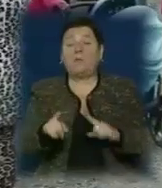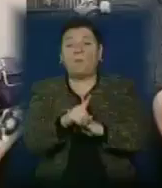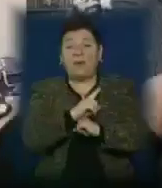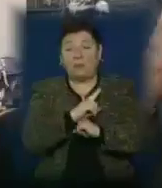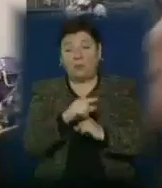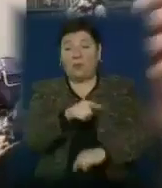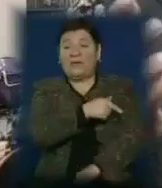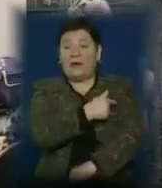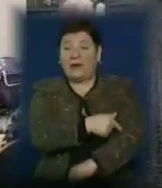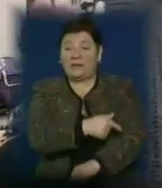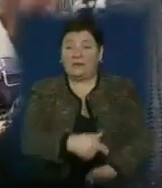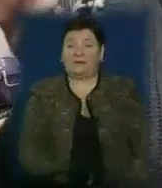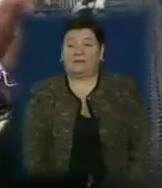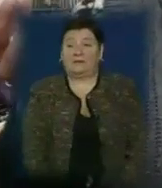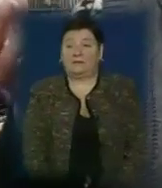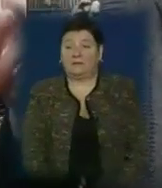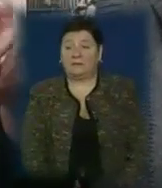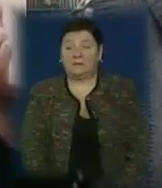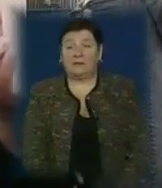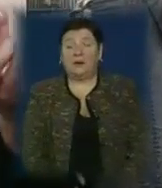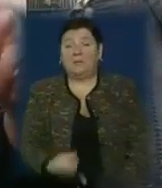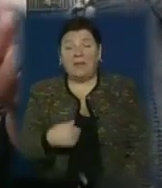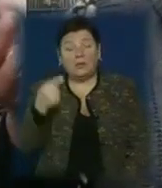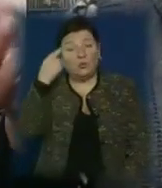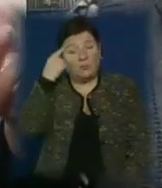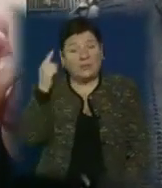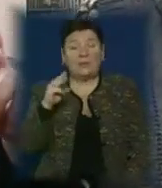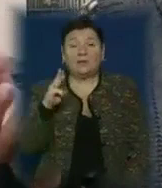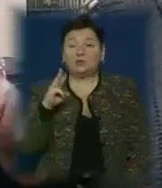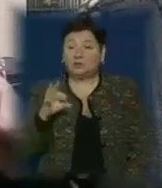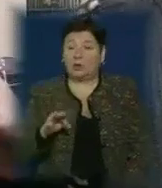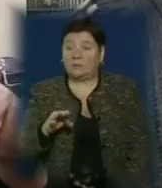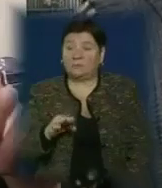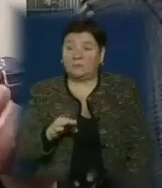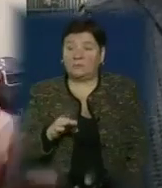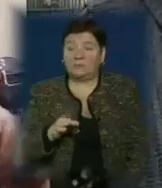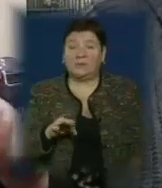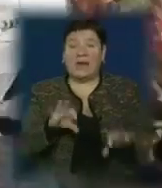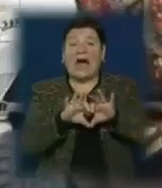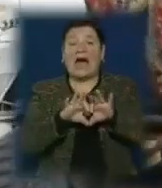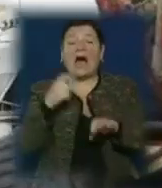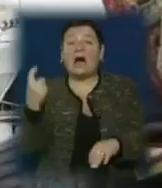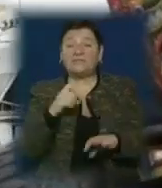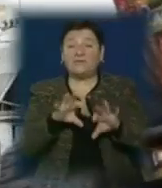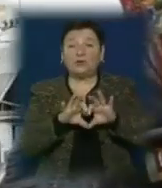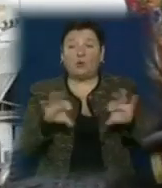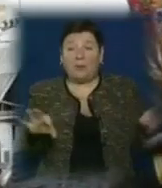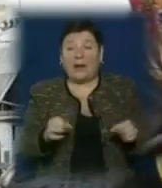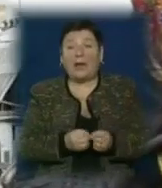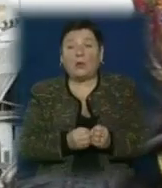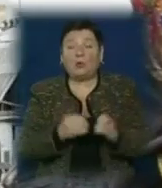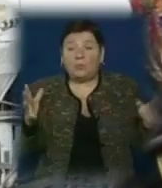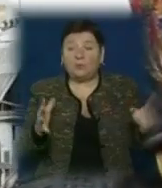лікарні. А на бухш вийшли, ми то думали, що то лопнула газова труба, ми то думали, що